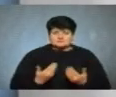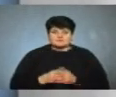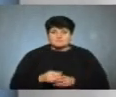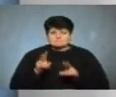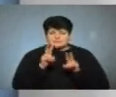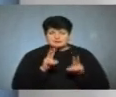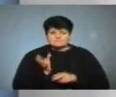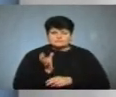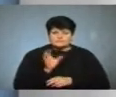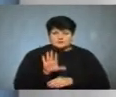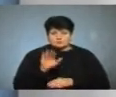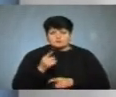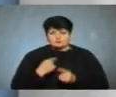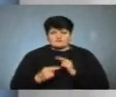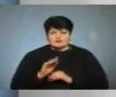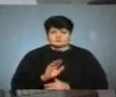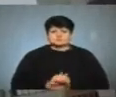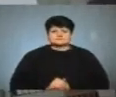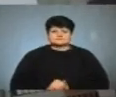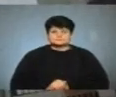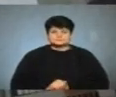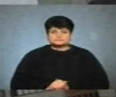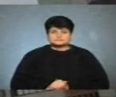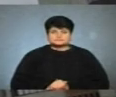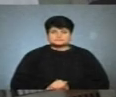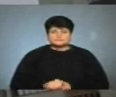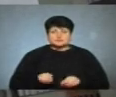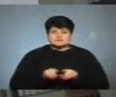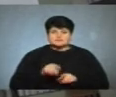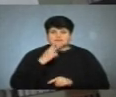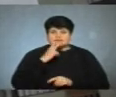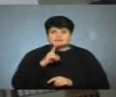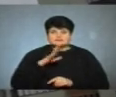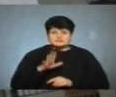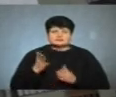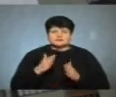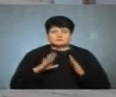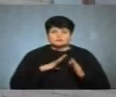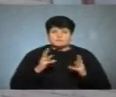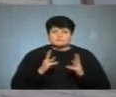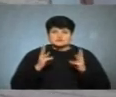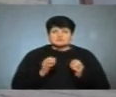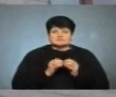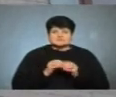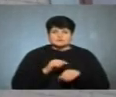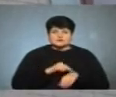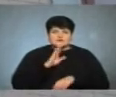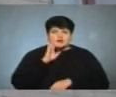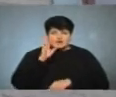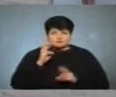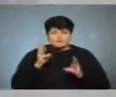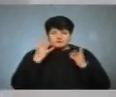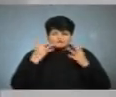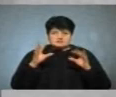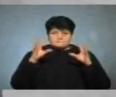переглянемо відеоматеріал, потім повернемося. Ось так виглядала квартира, в якій була пожежа о 10-й ранку. Вогонь вже